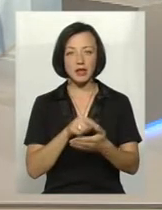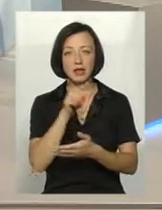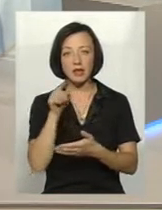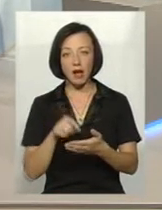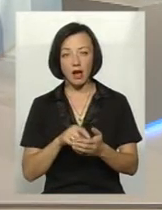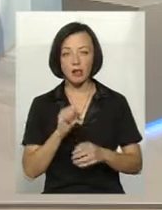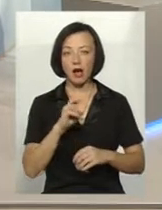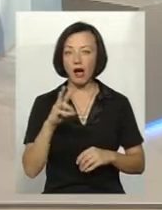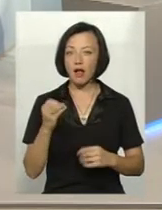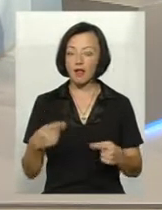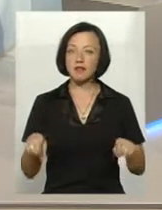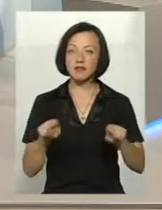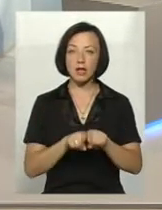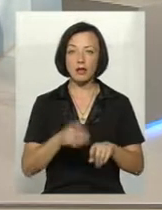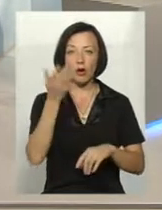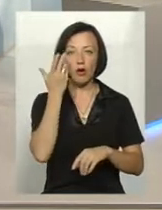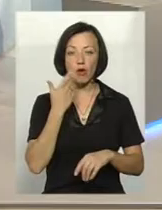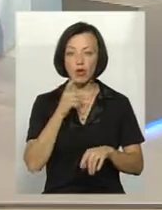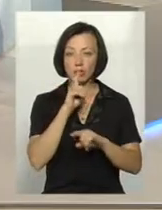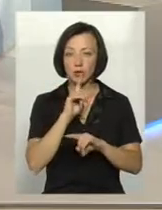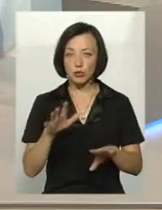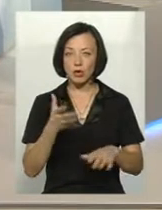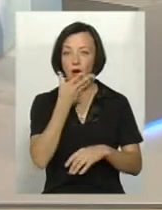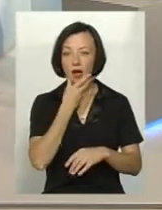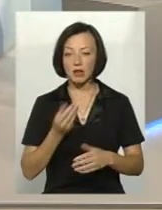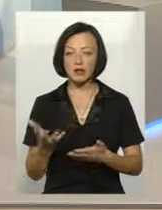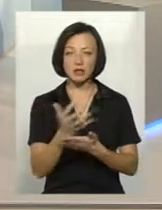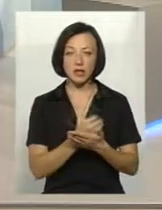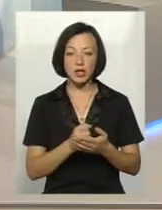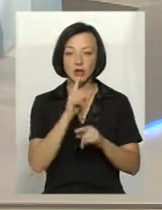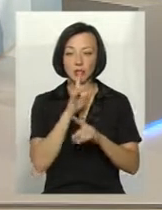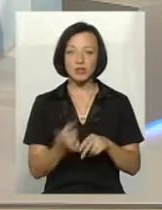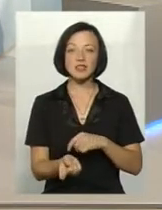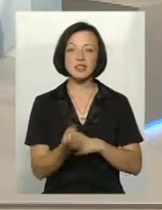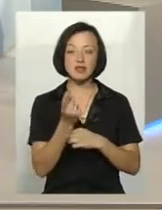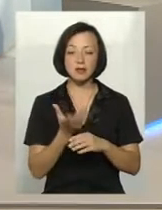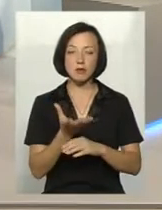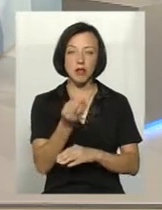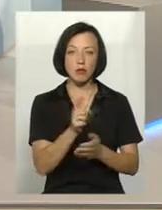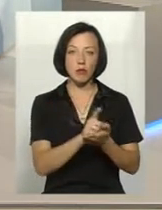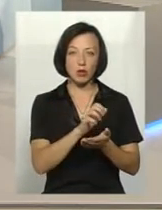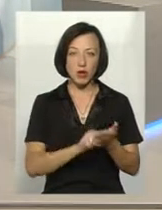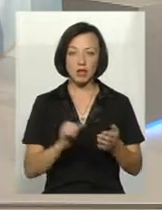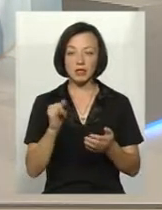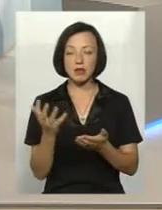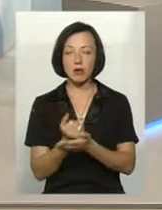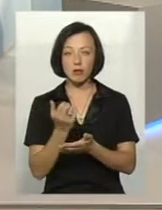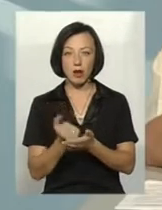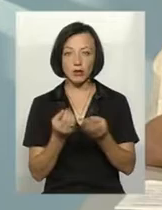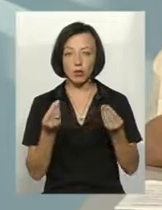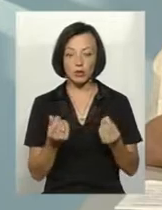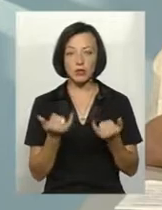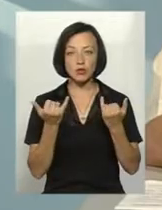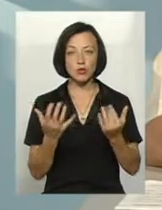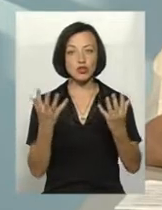все-таки, коли не буде гарних ворожаїв, звичайно, не буде і з чого сплачувати податки, і заробляти кошти. На